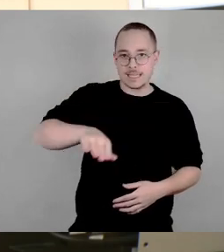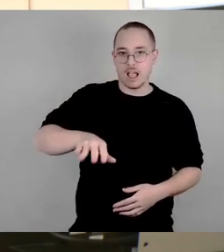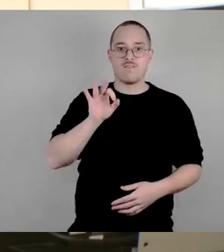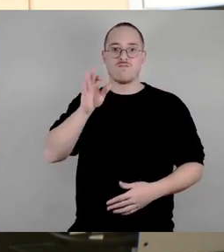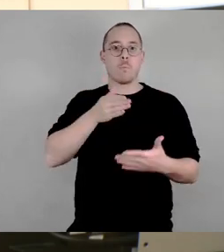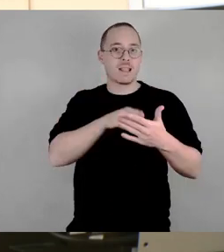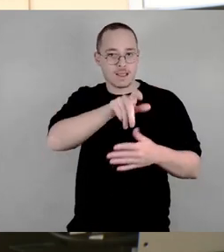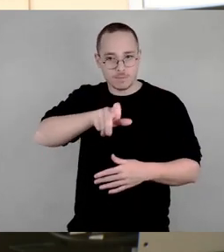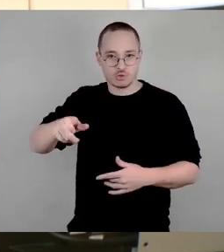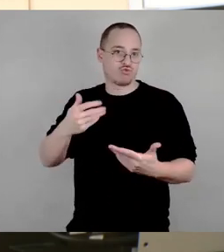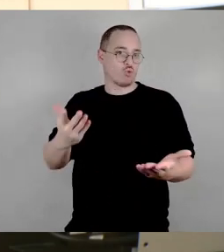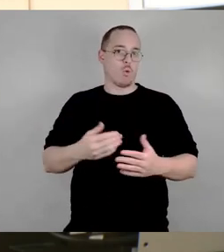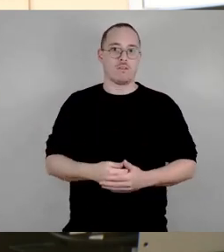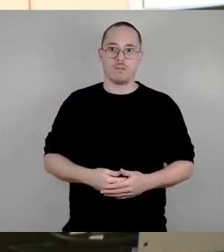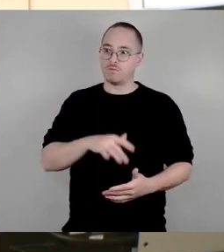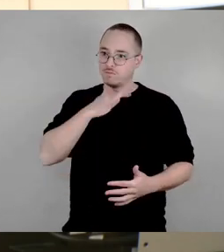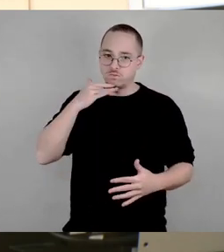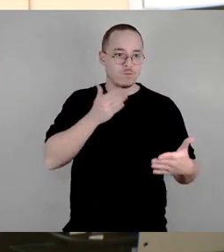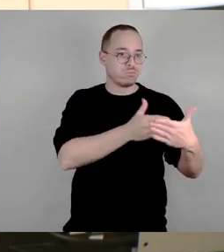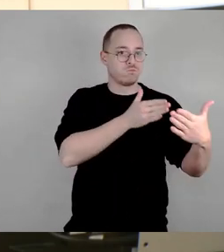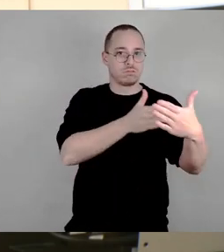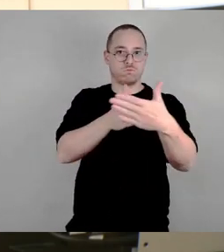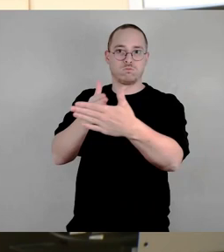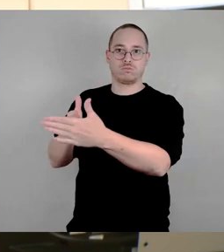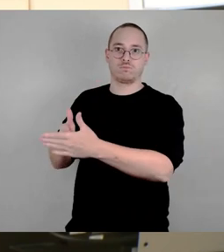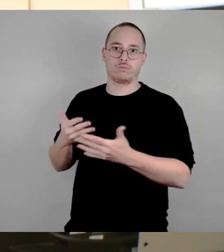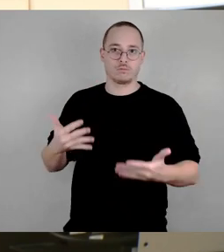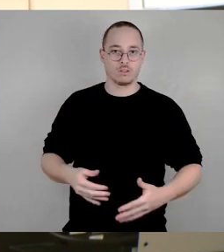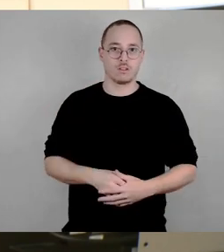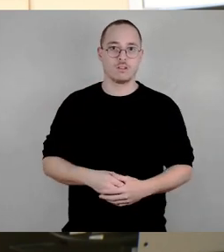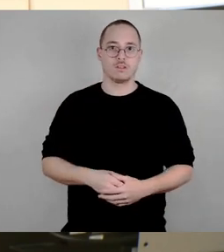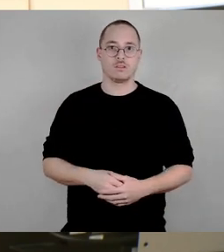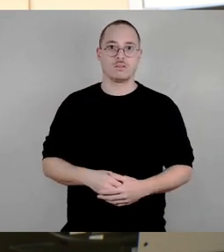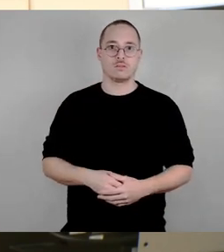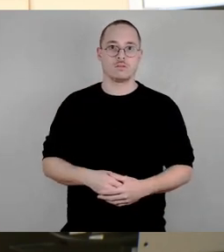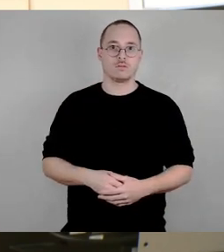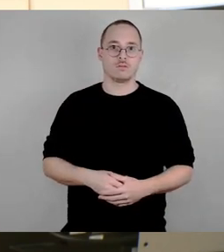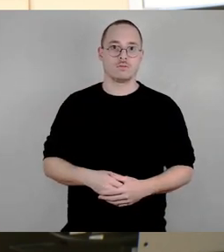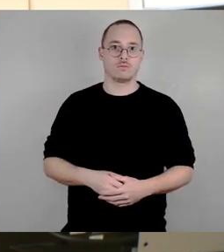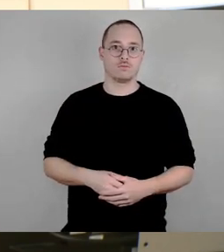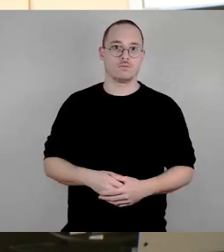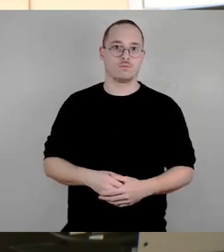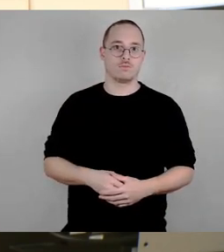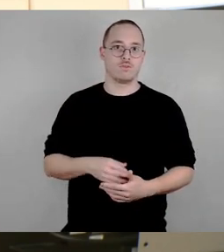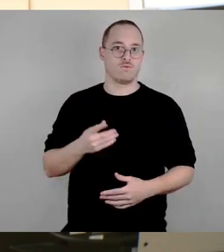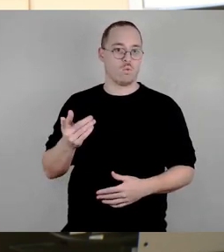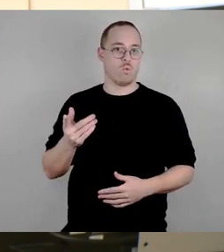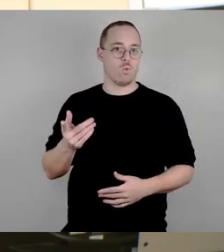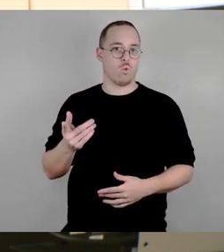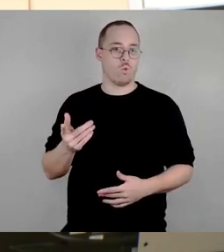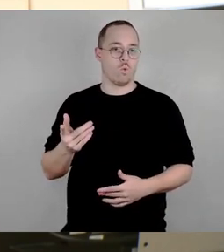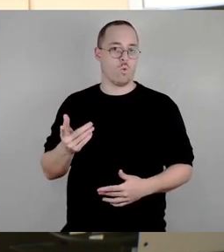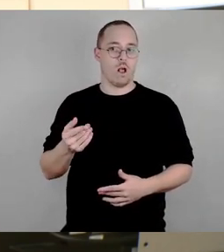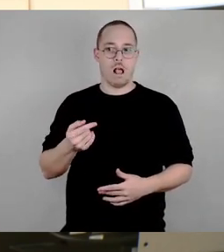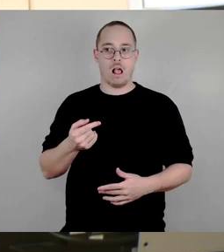nur furchtlose Recken auf ihrem Stallross, so wie das fast alle meine Kollegen verkehrspolitischen Sprecher sind, sich wohlfühlen